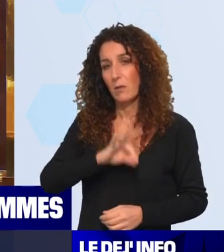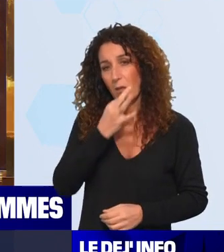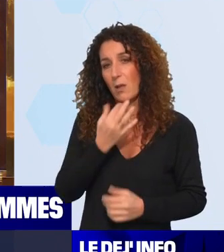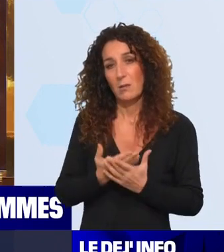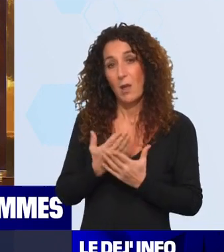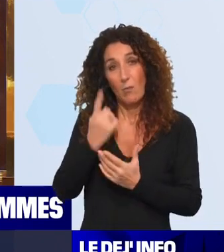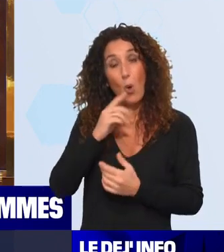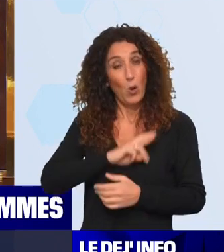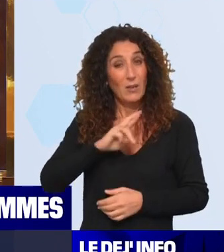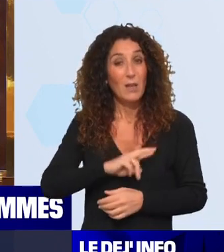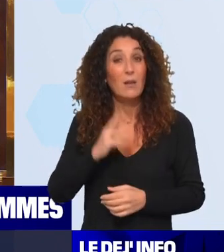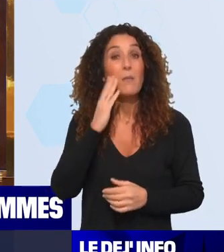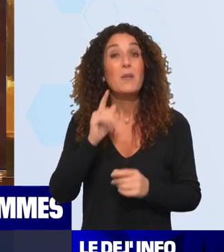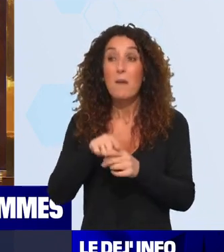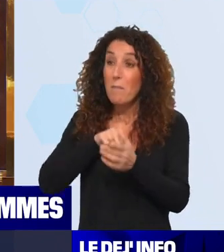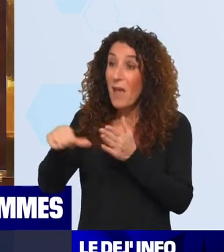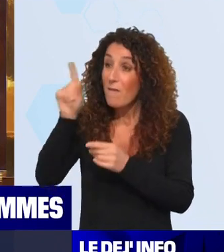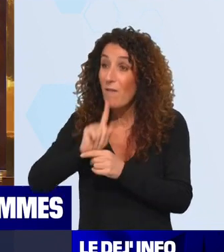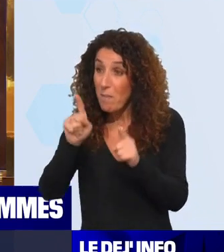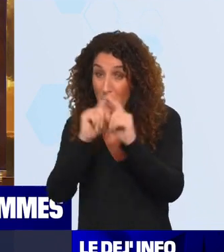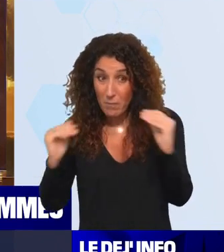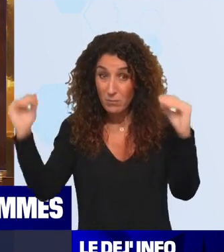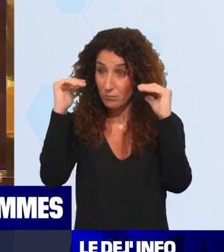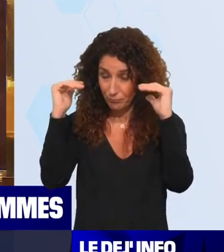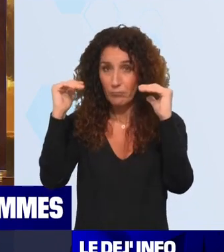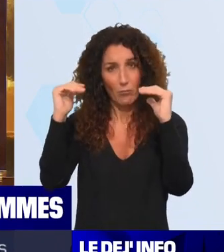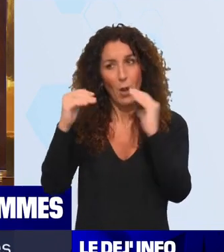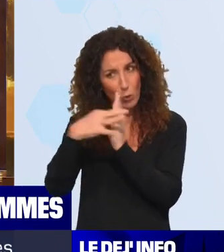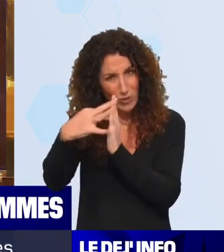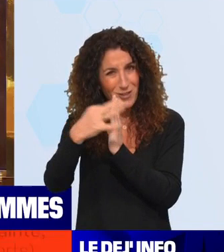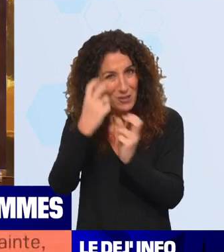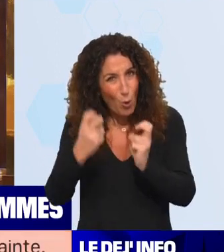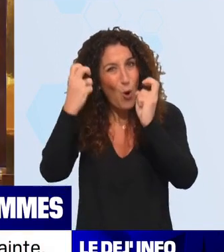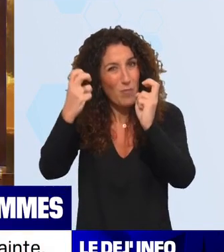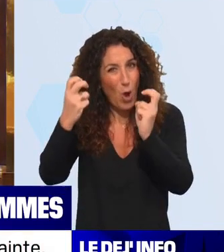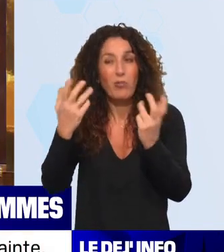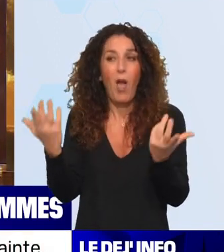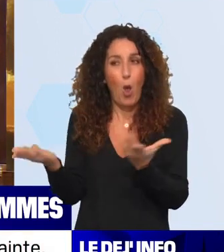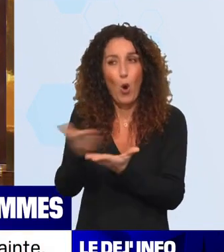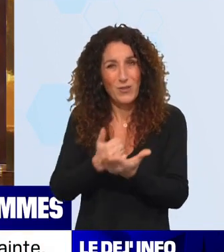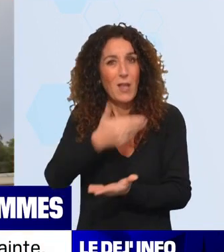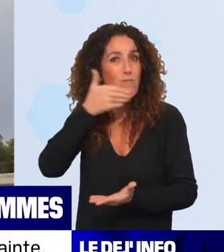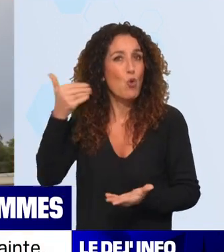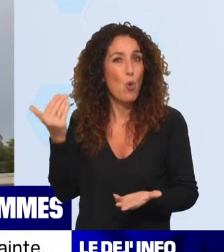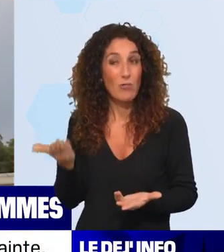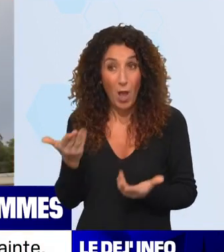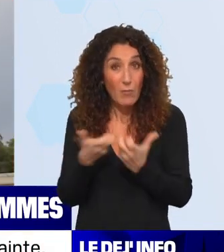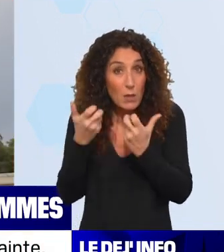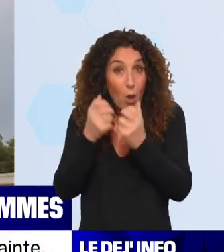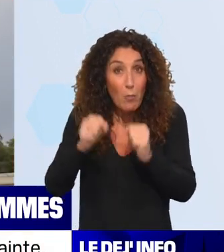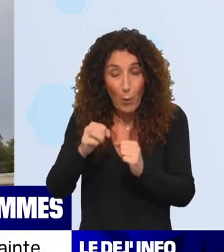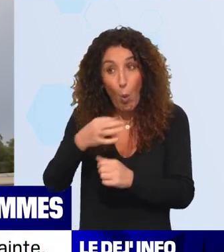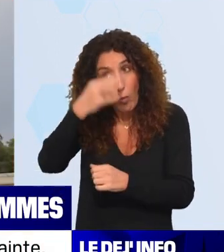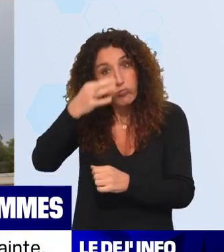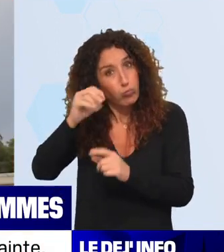nos retraites. Donc c'est-à-dire que si on paye les femmes au même niveau que les hommes, on augmente les cotisations. Et donc, de facto, on a plus de recettes. Et ça, par exemple, ça pourrait être une vraie ambition